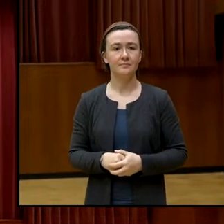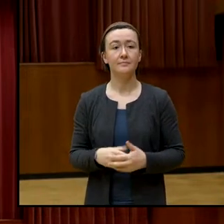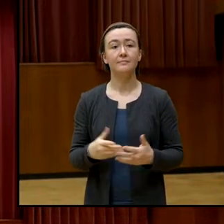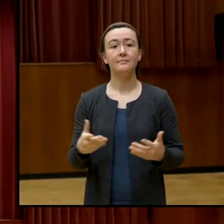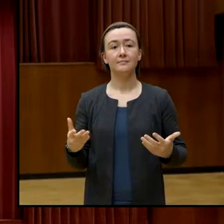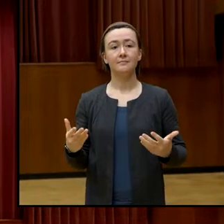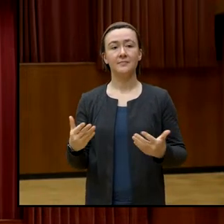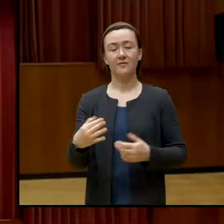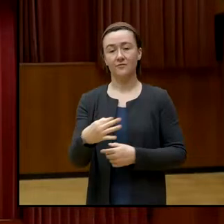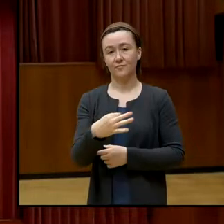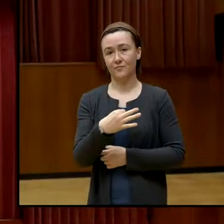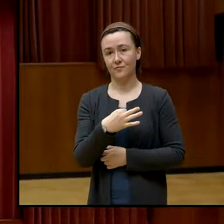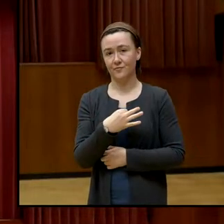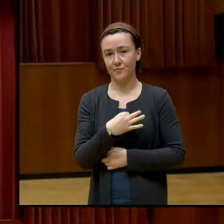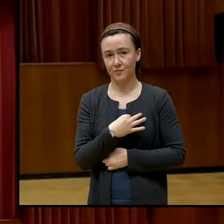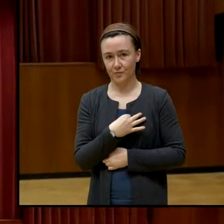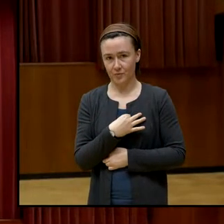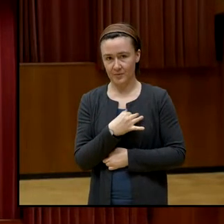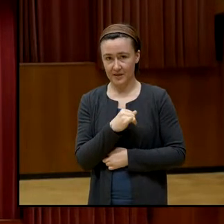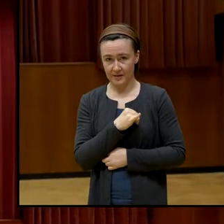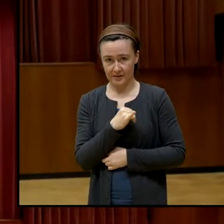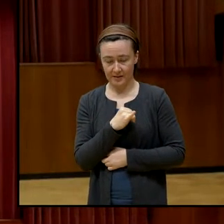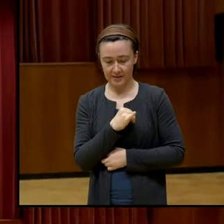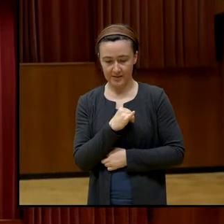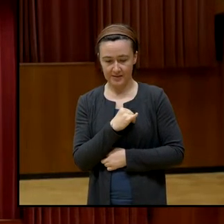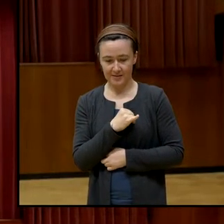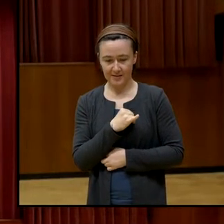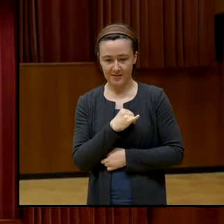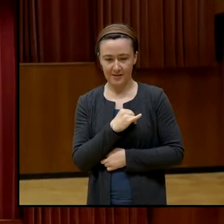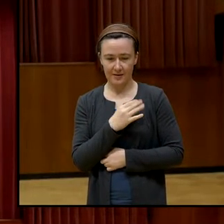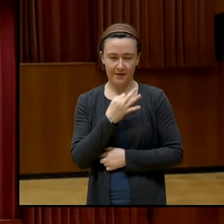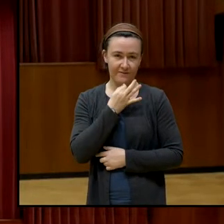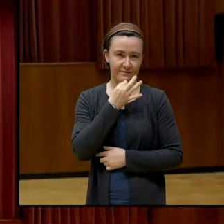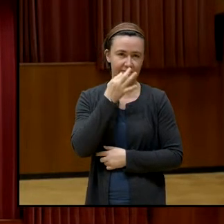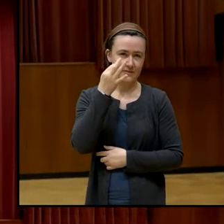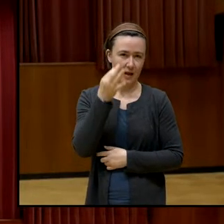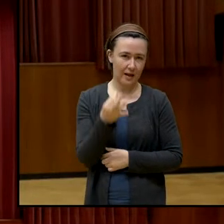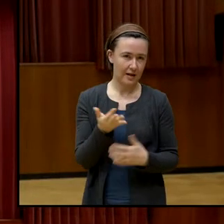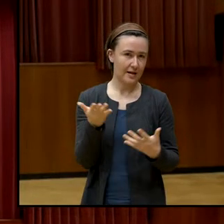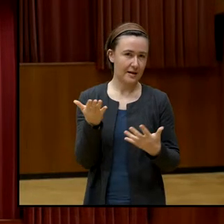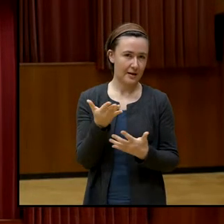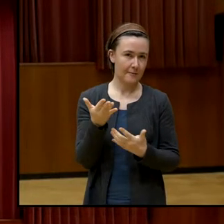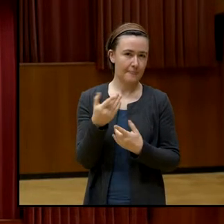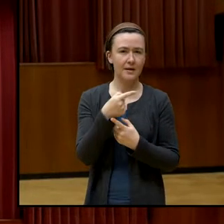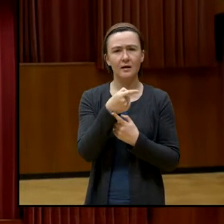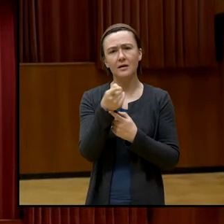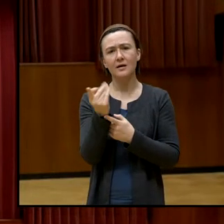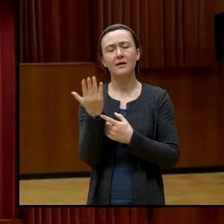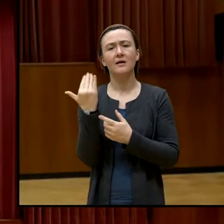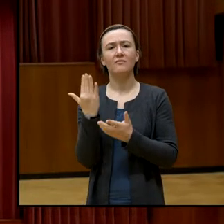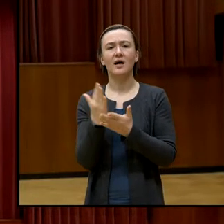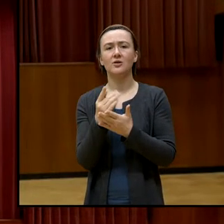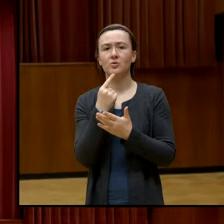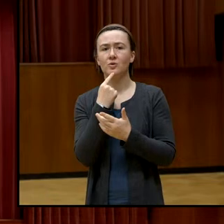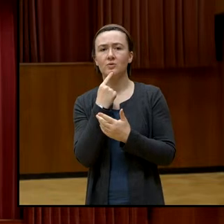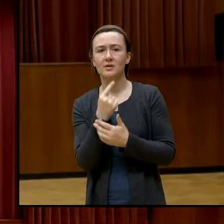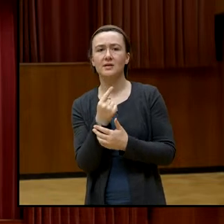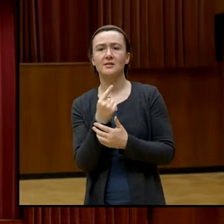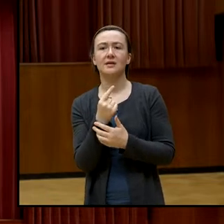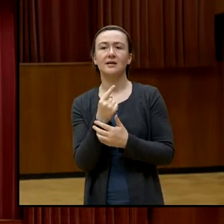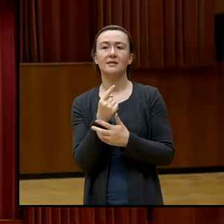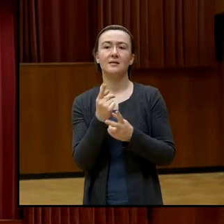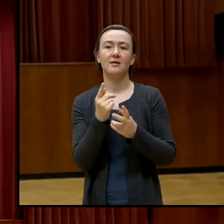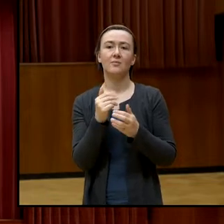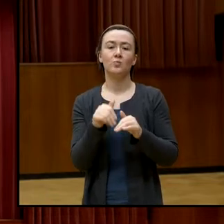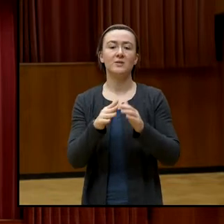Ja, mich würde die Frage interessieren, Sie haben alle erwähnt, dass man Räume